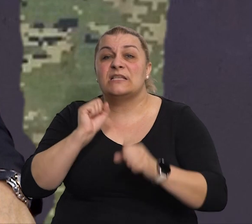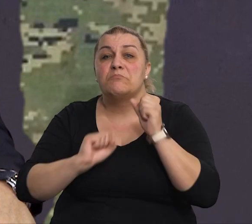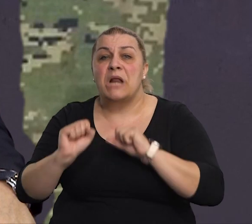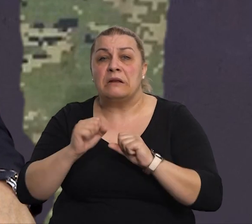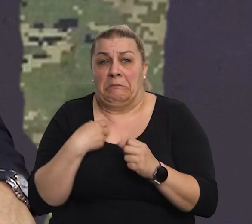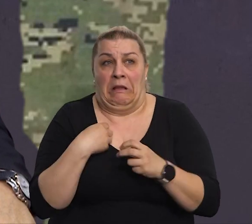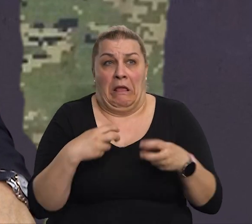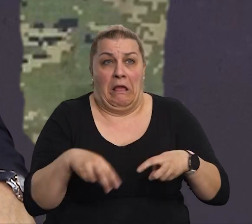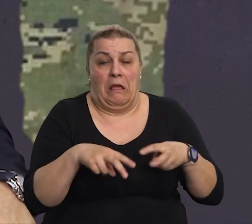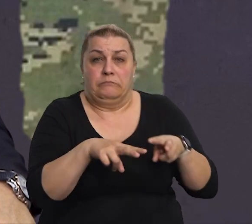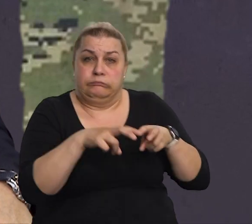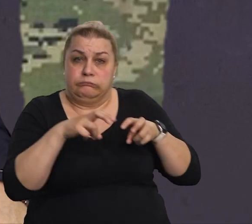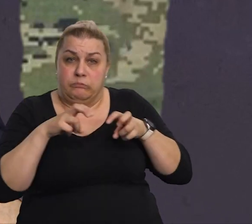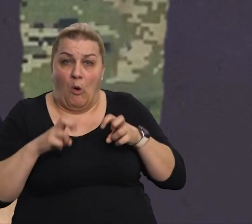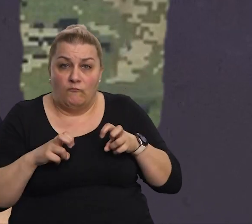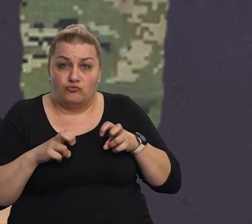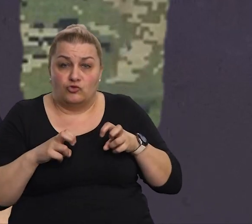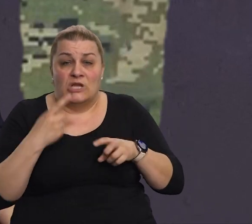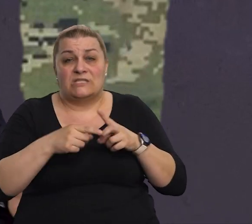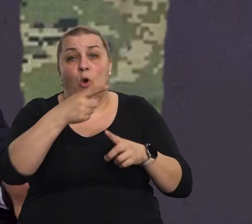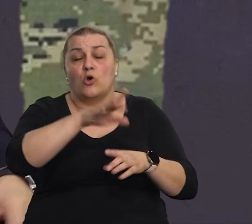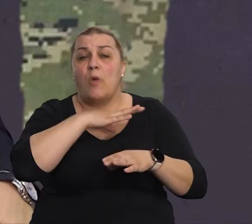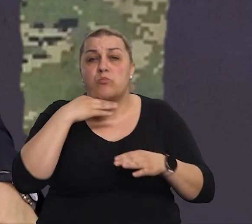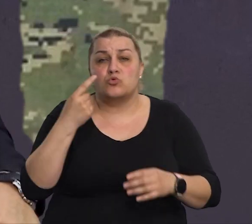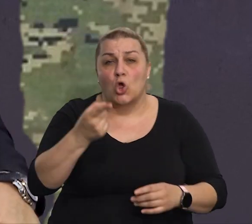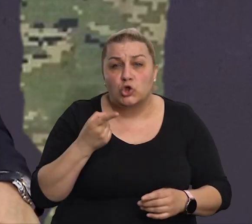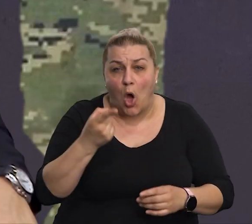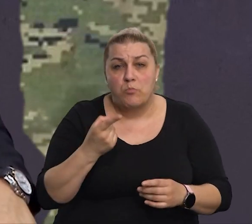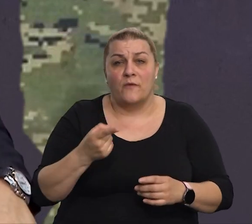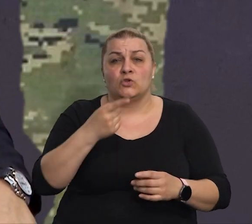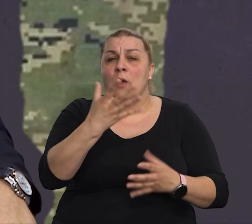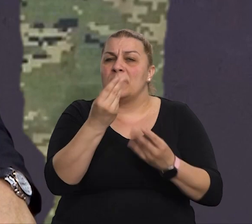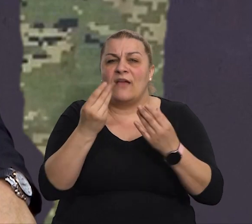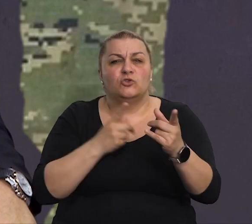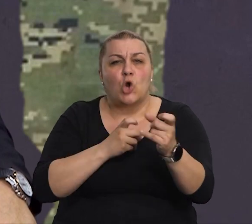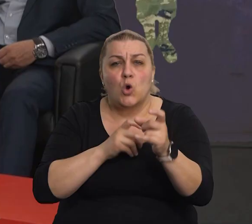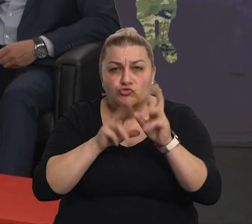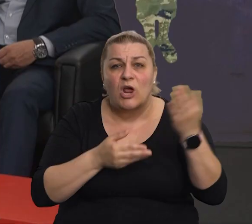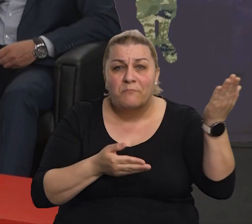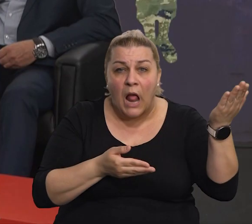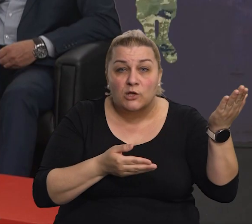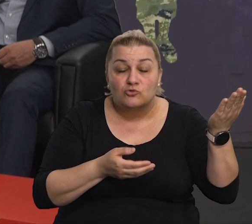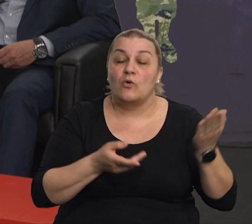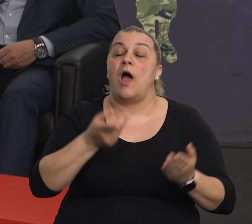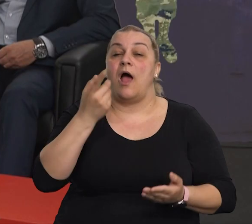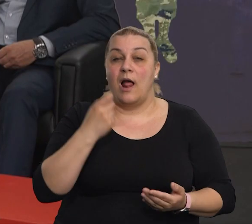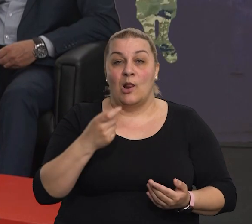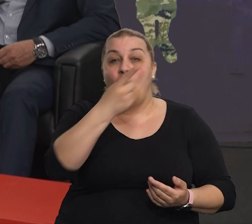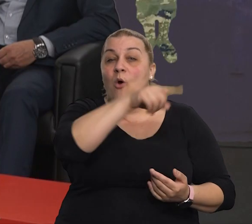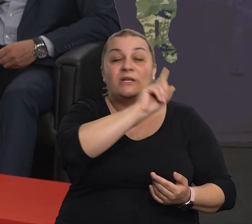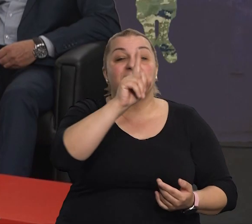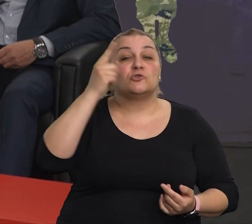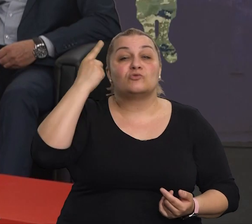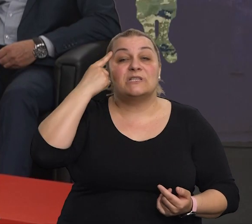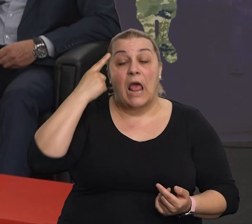se moge osjeti, ono, da oni njihovo topništvo i njihova premoć u narožavanju, opreme, no međutim, oni su, nisu znali da smo